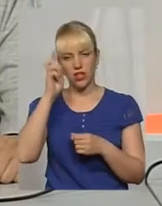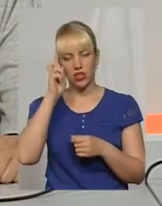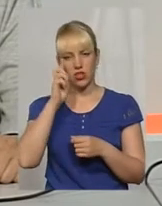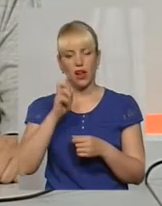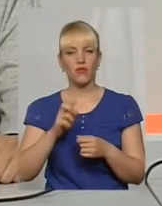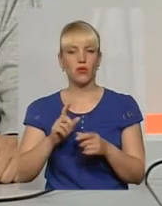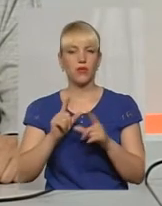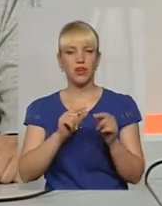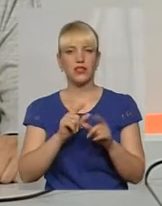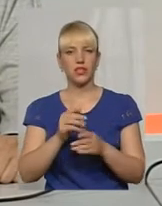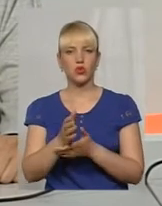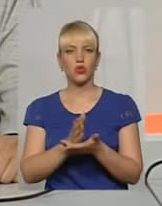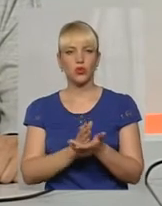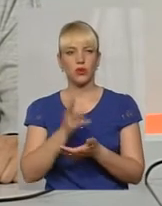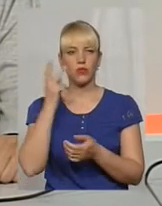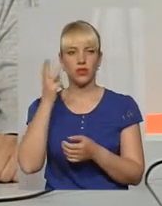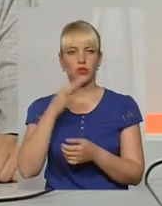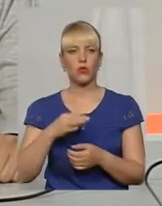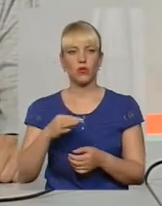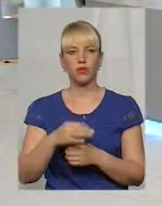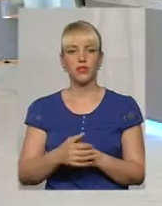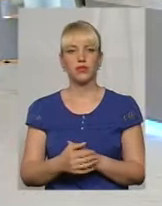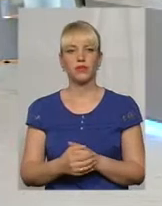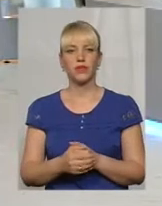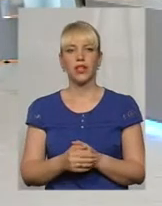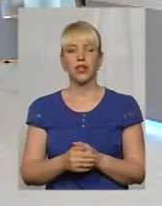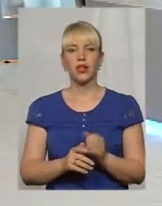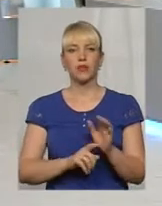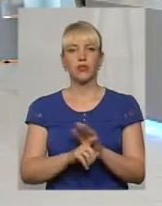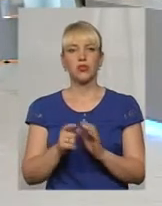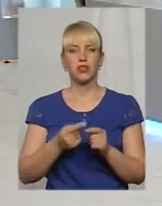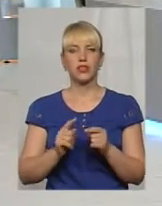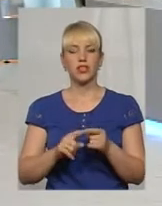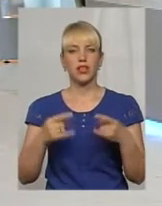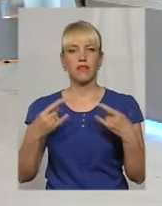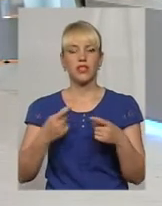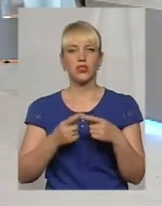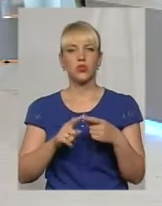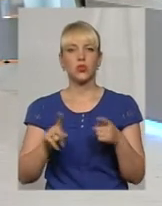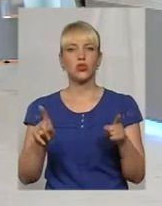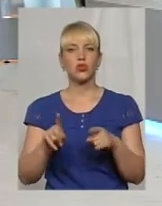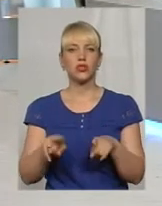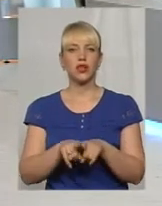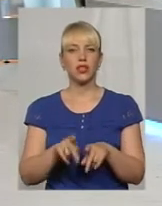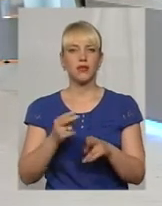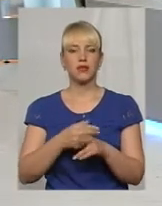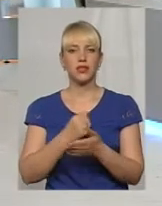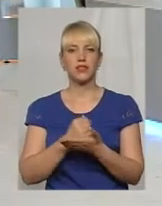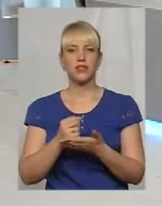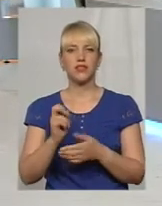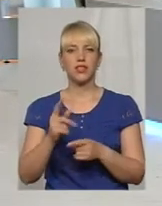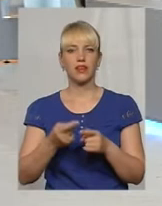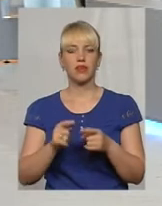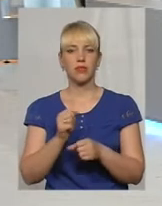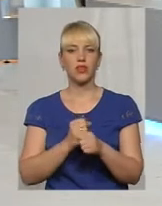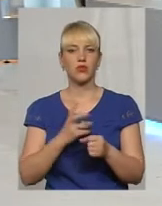служби України в Хмельницькій області. Доброго дня, Лілія. Давайте почнемо цей ефір з того, все ж таки розкажемо, що таке безвіз і як він працює